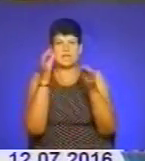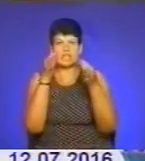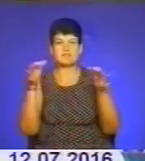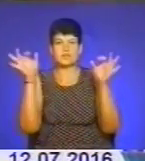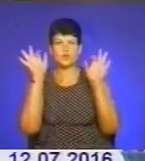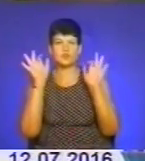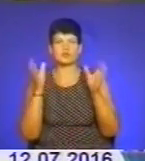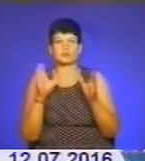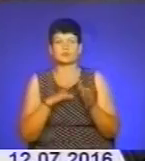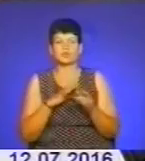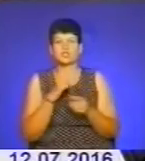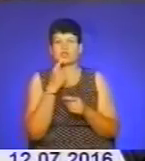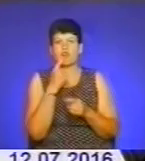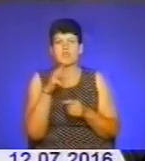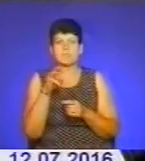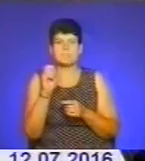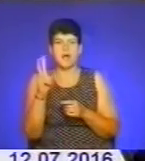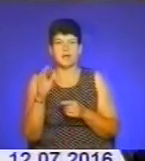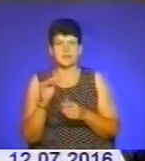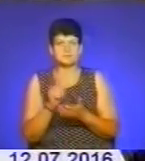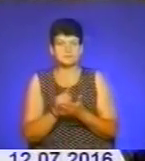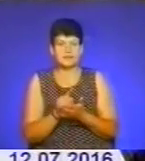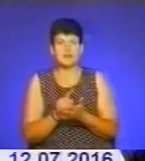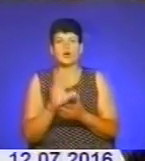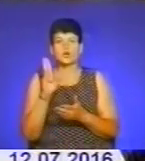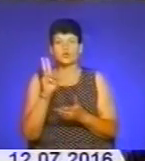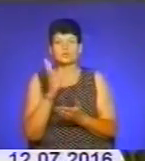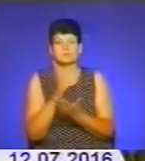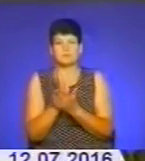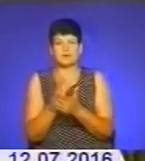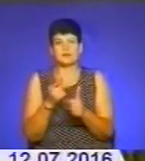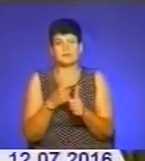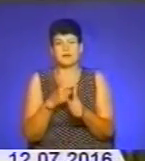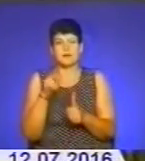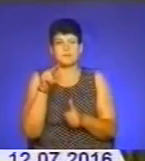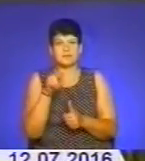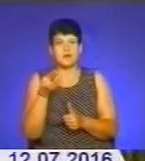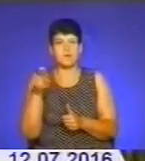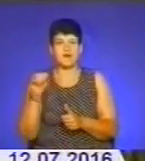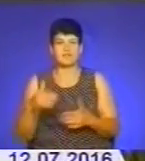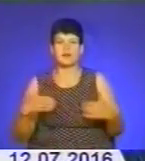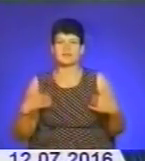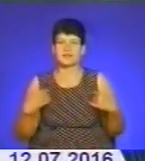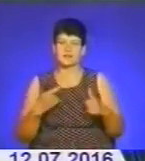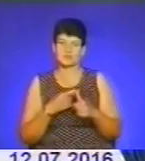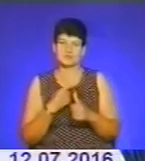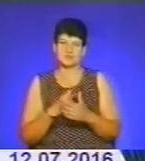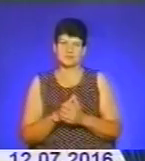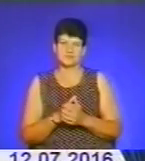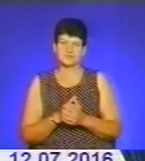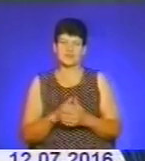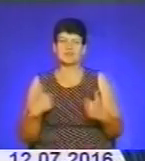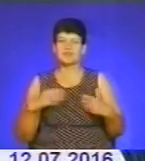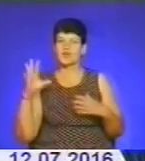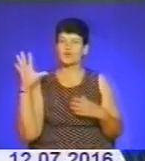яких були червоні маки. Усіх, хто носить ім'я Петра і Павла, вітаємо з іменинами. Вітаю всіх, хто